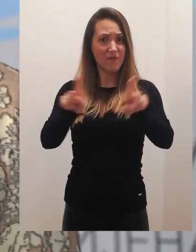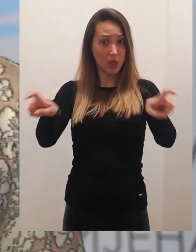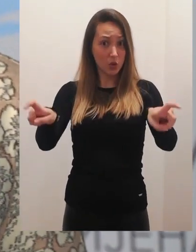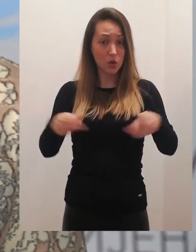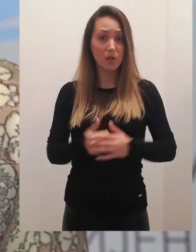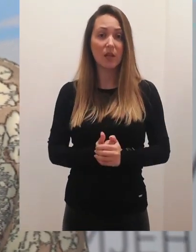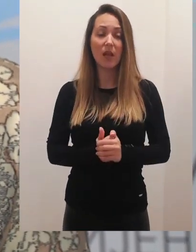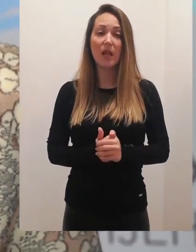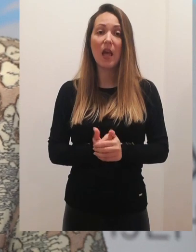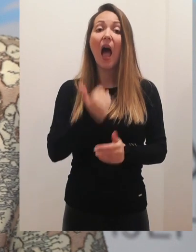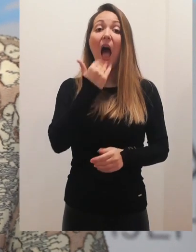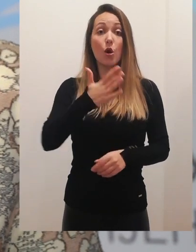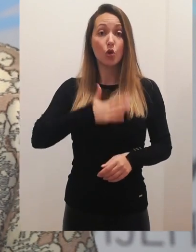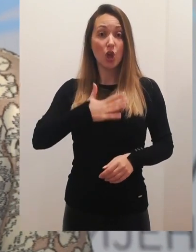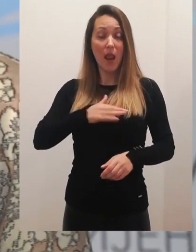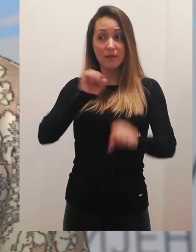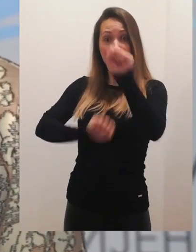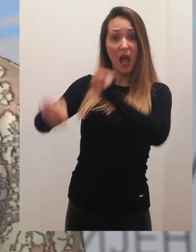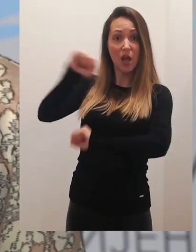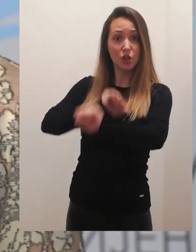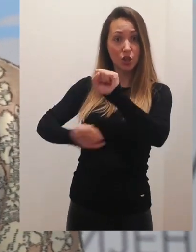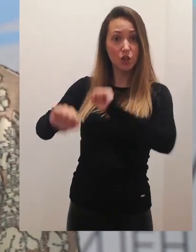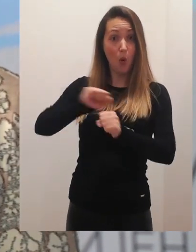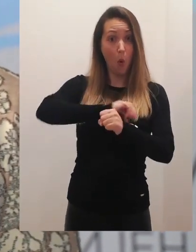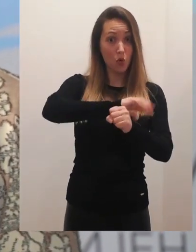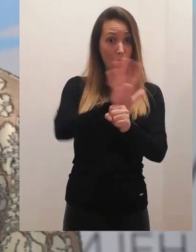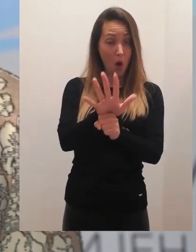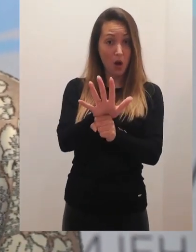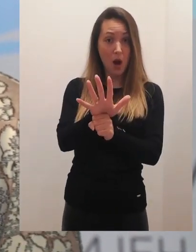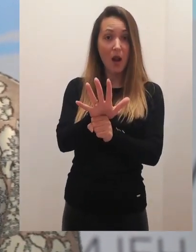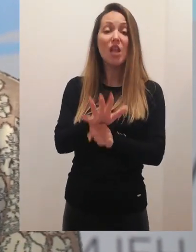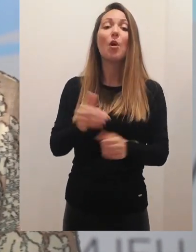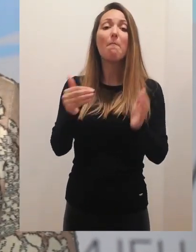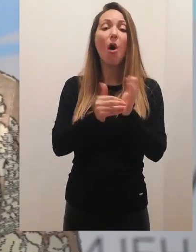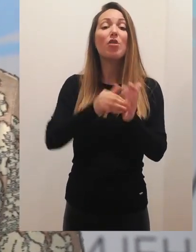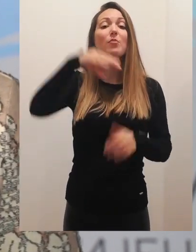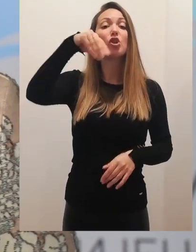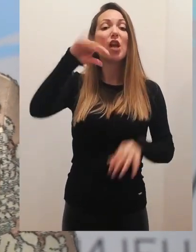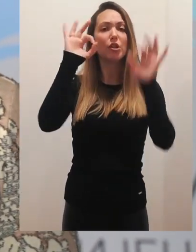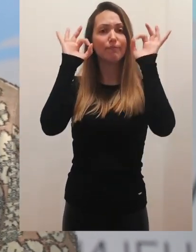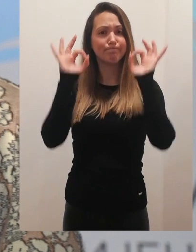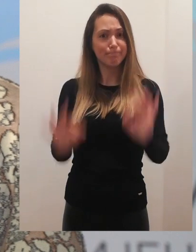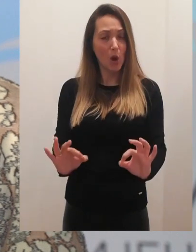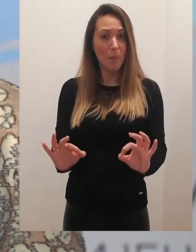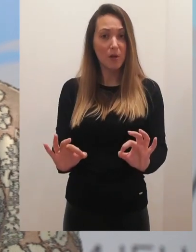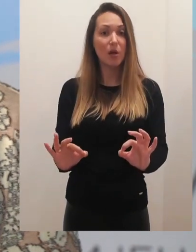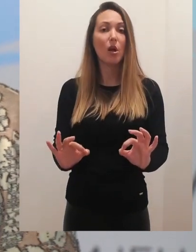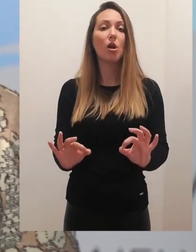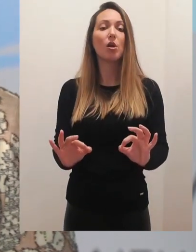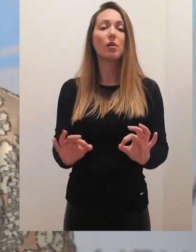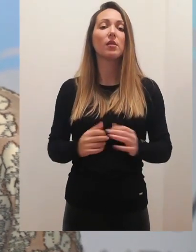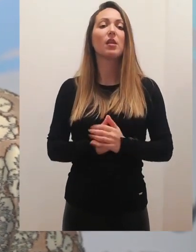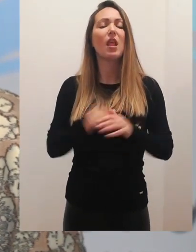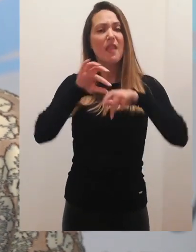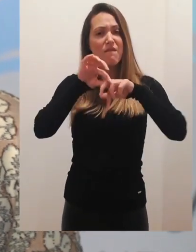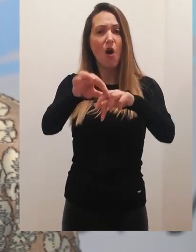tome, ukoliko žele da se zaštite, je pre svega da taj dijabetiz je dobro regulisan i da sve svoje